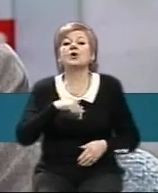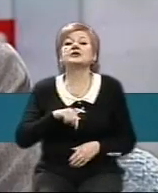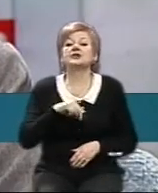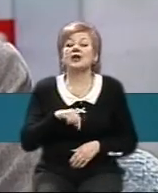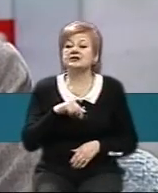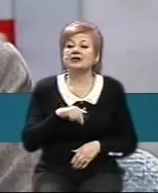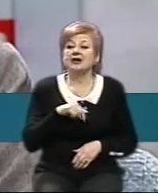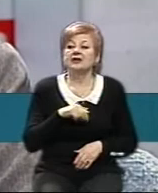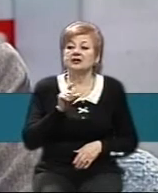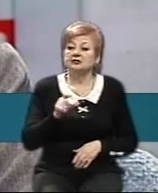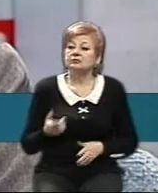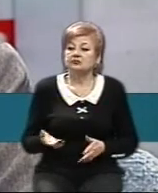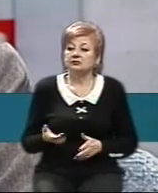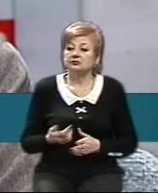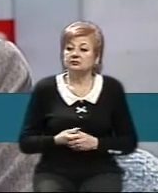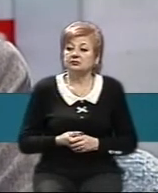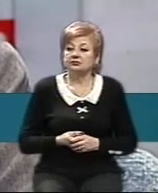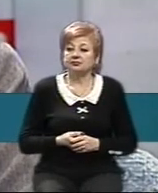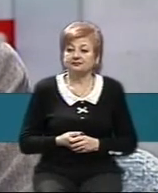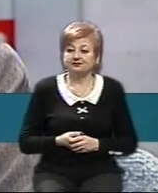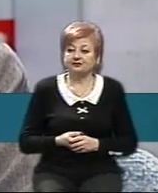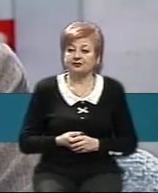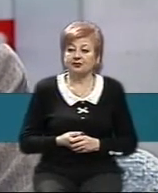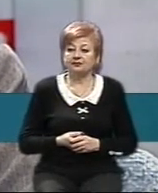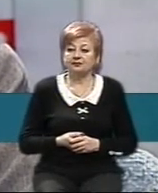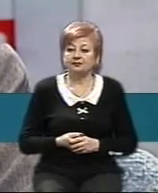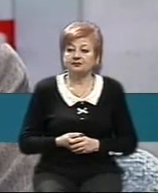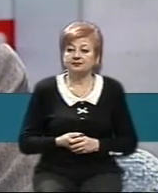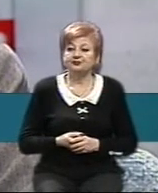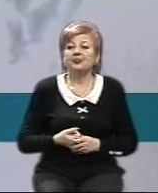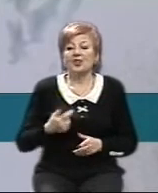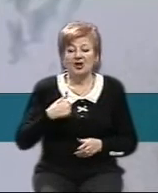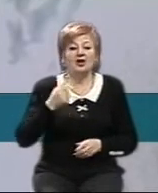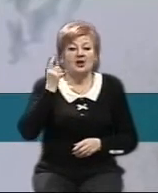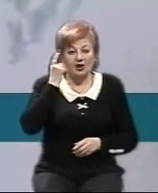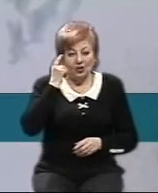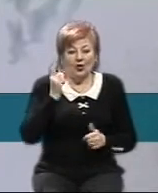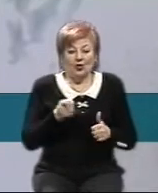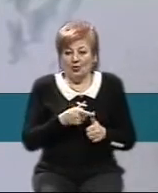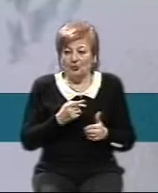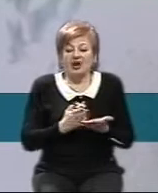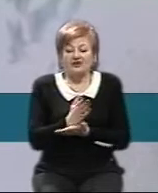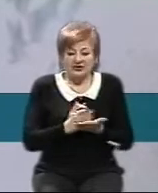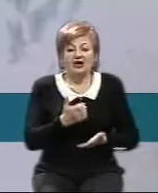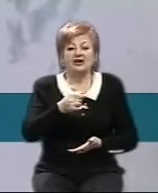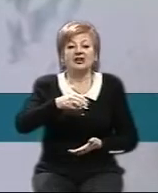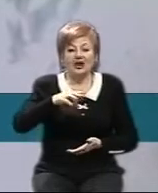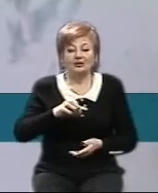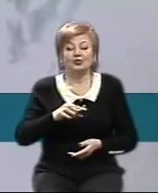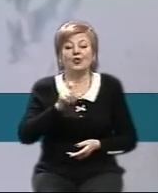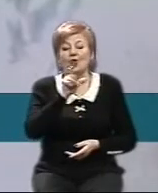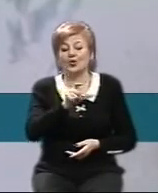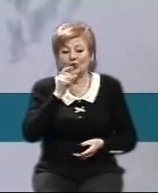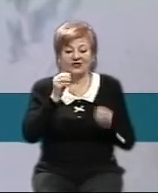зараз щодо запровадження воєнного стану? Я думаю, ну, по-перше, ветерани АТО, такі громадяни, як